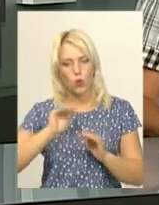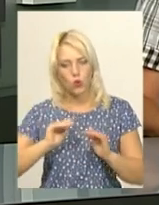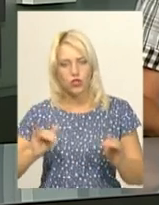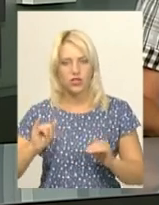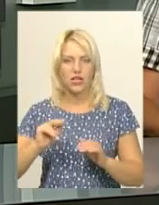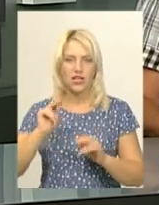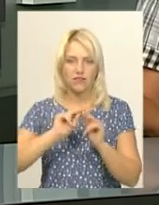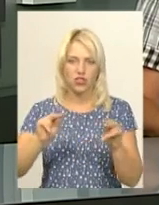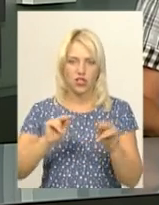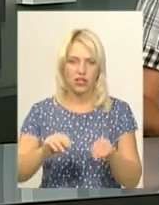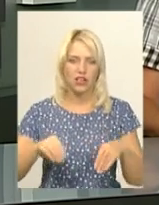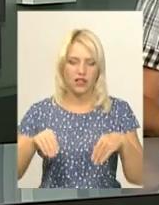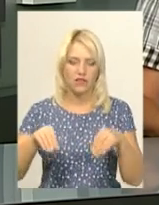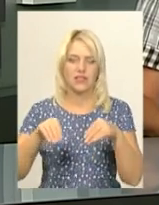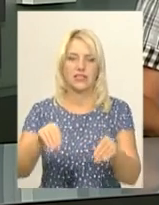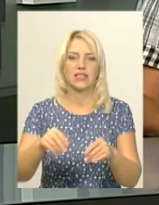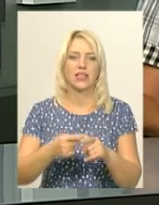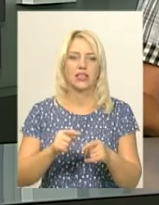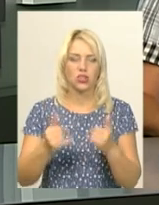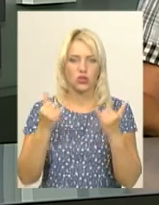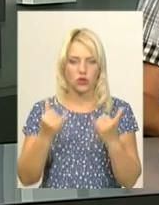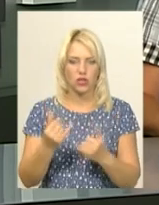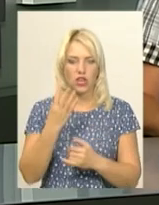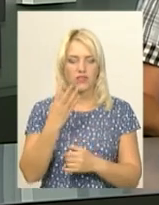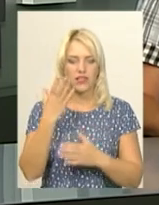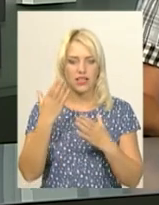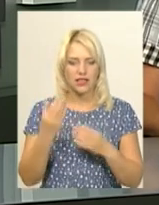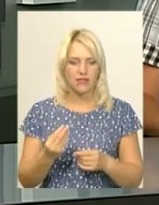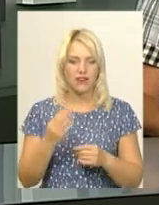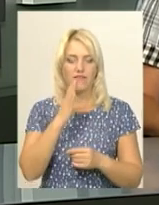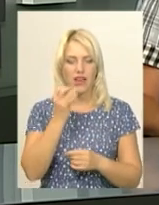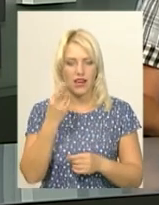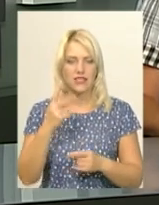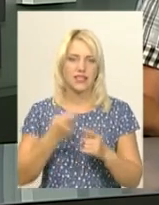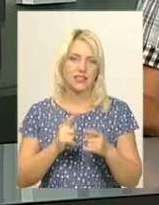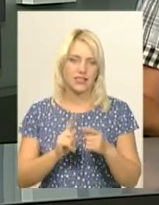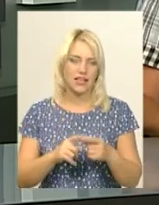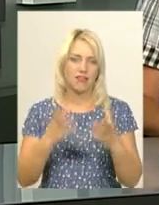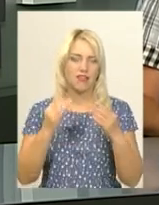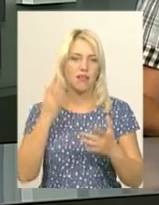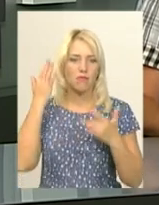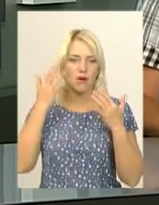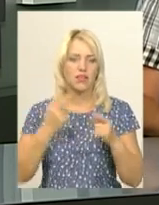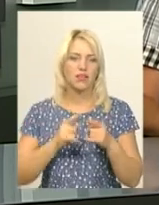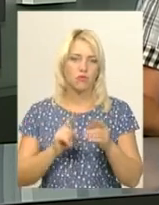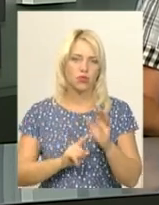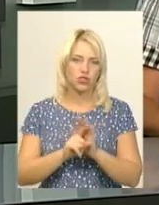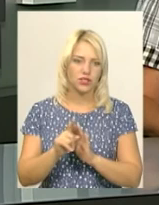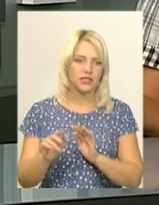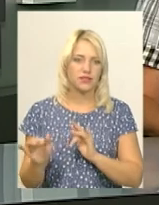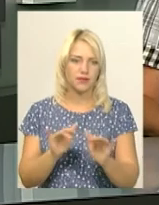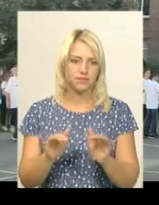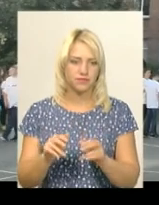вересня у цьому навчальному закладі стало «Днем мрій», а уроки розпочалися з танцювального флешмобу. Ярослава Антошевська, розповість більше.